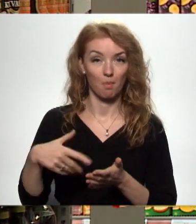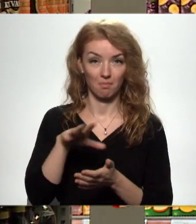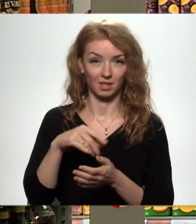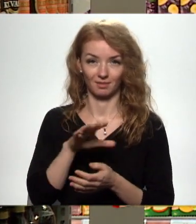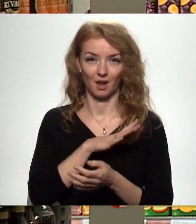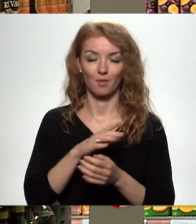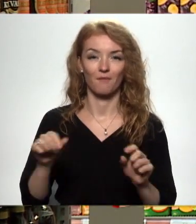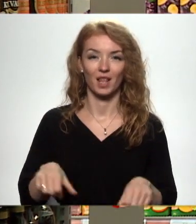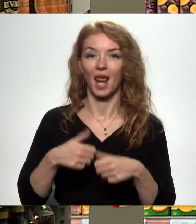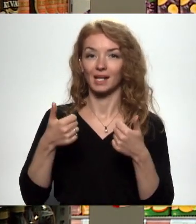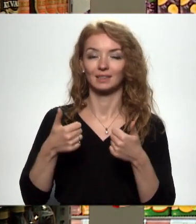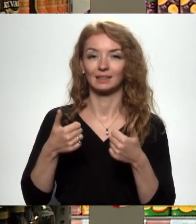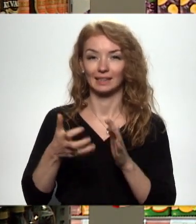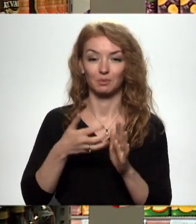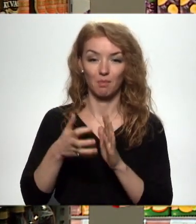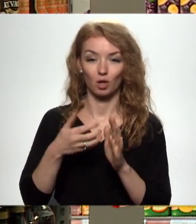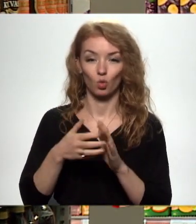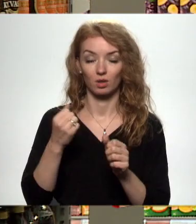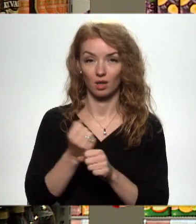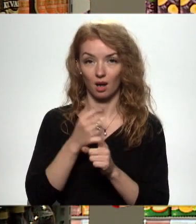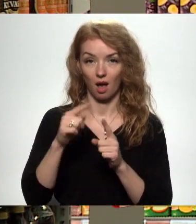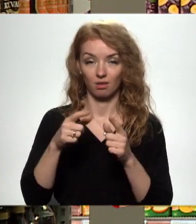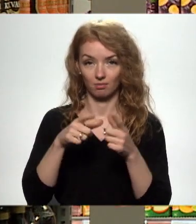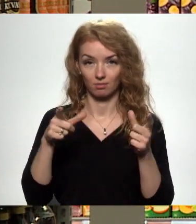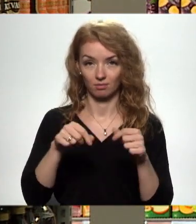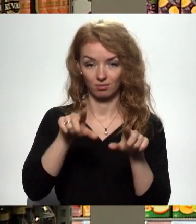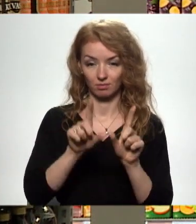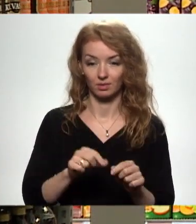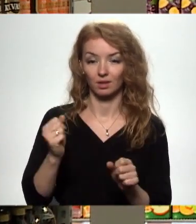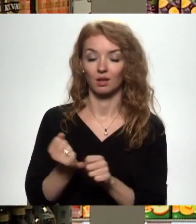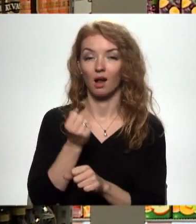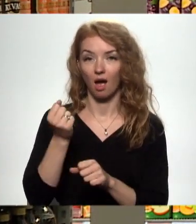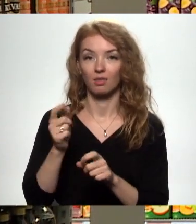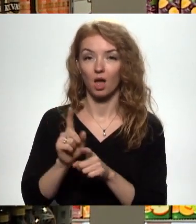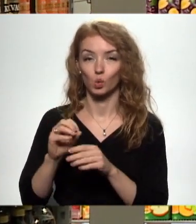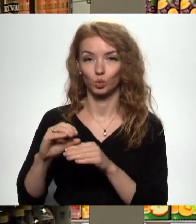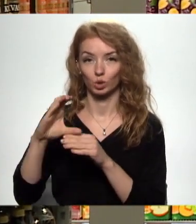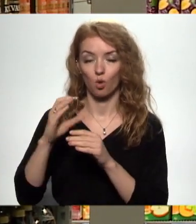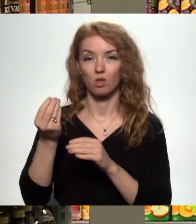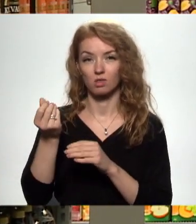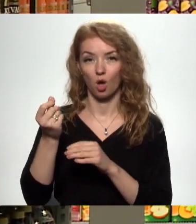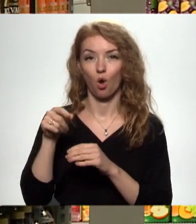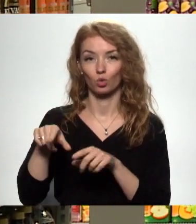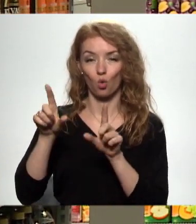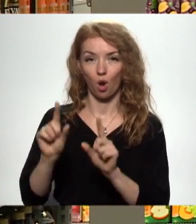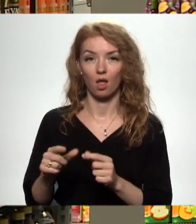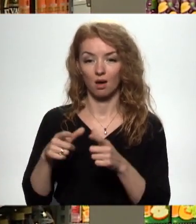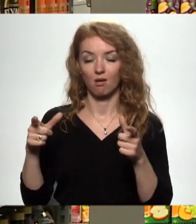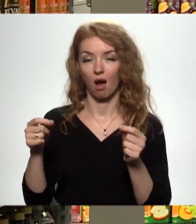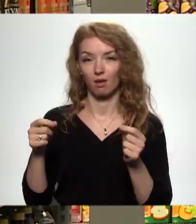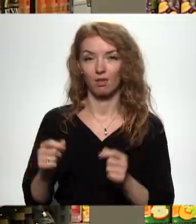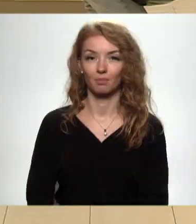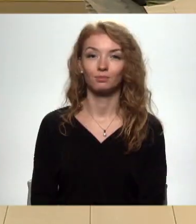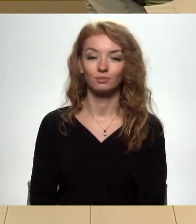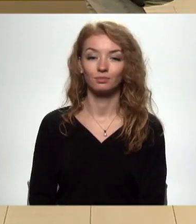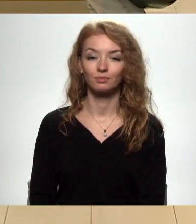nevaram vienlaicīgi izmantot gan Taras depozītu kuponu, gan arī uzkrāto naudu lojalitātes kartēs.